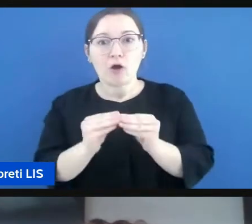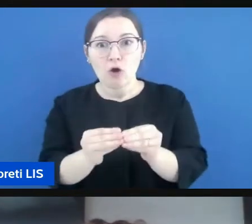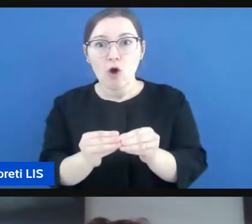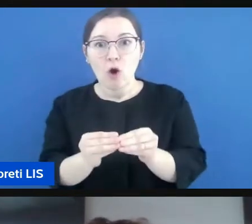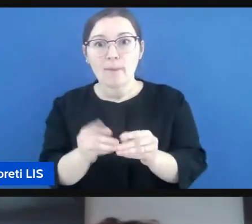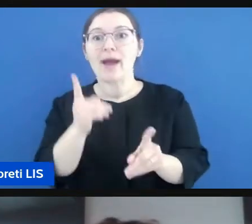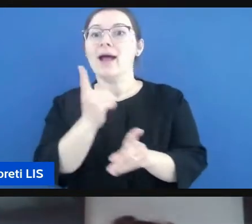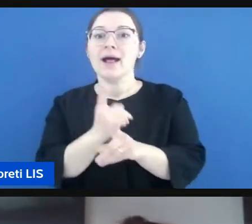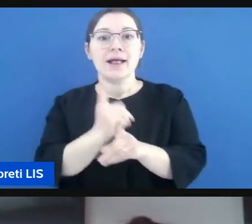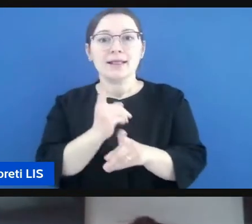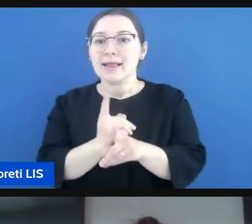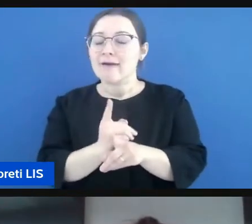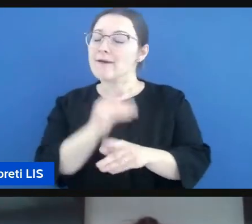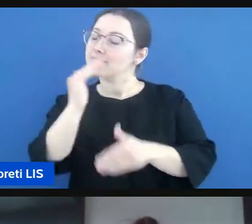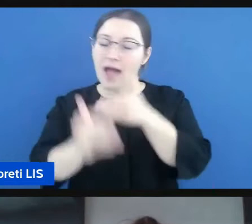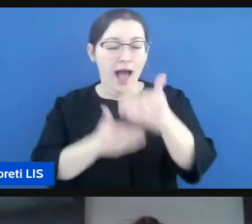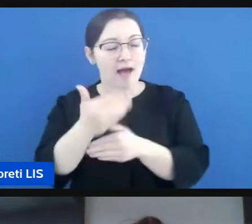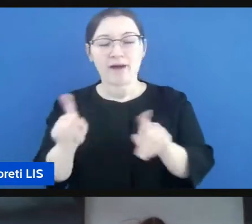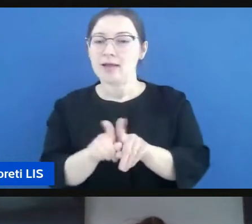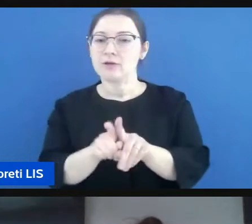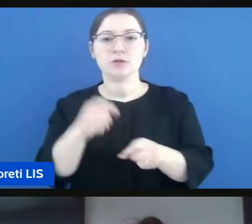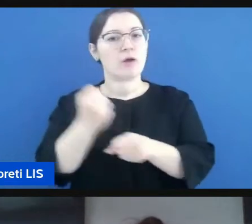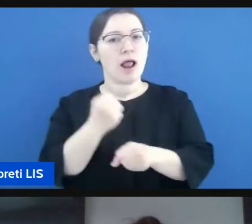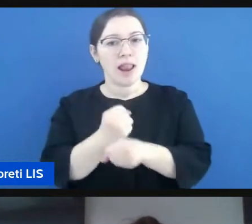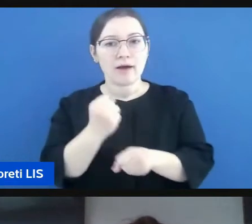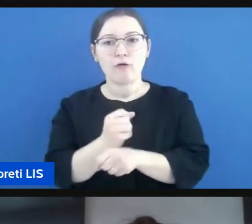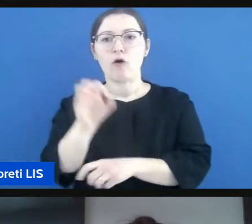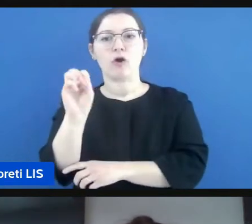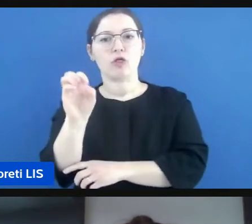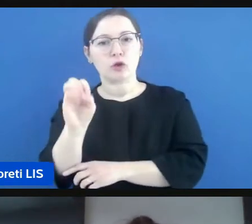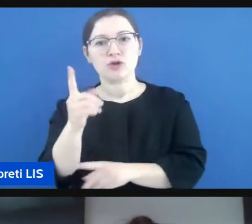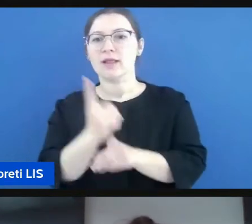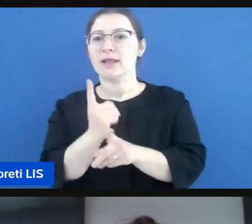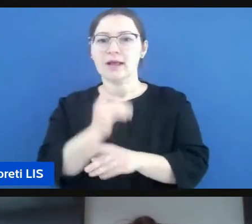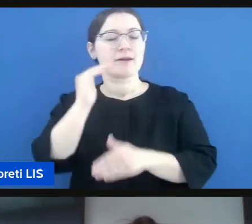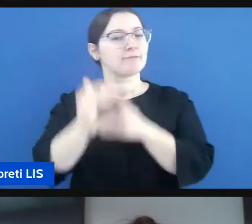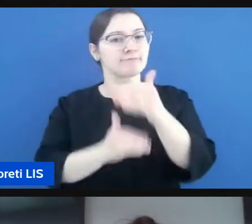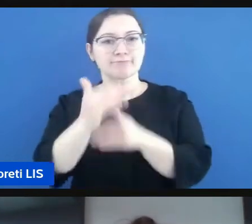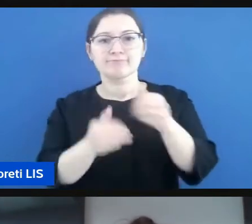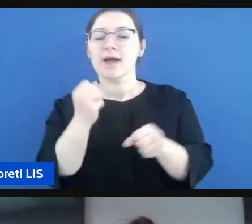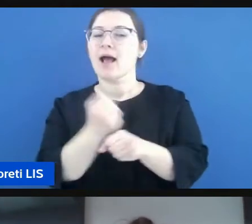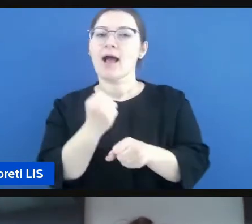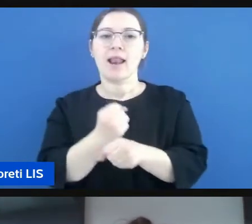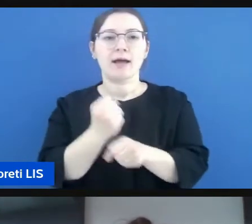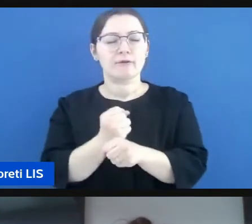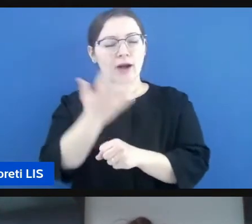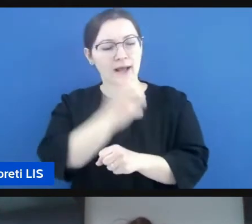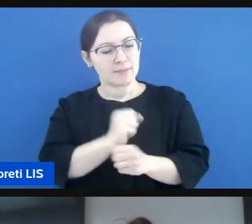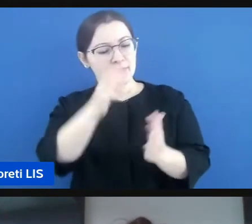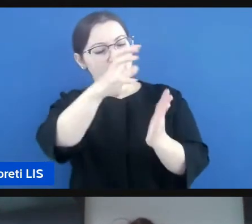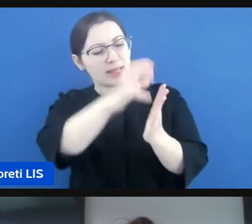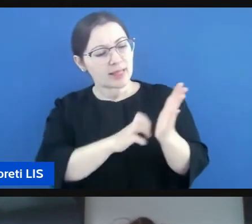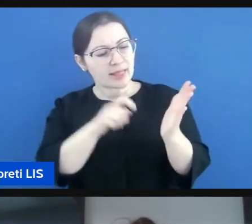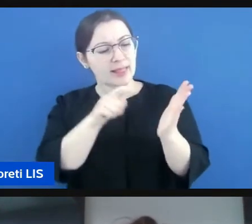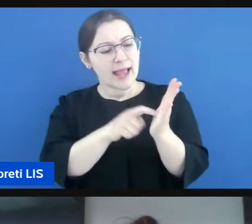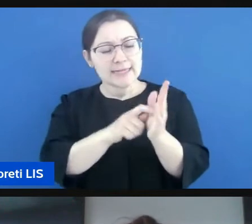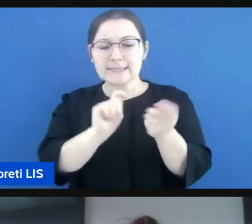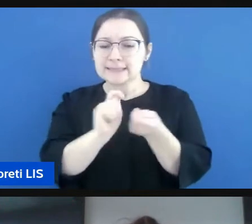mettersi in gioco la disponibilità dei docenti e la capacità di declinare quello che è un testo sulla